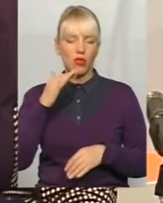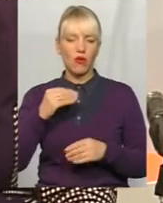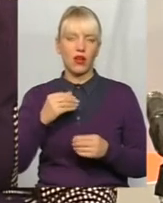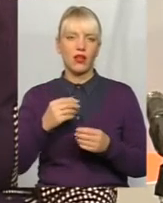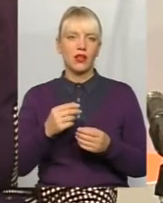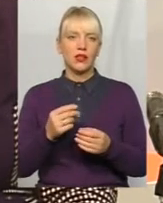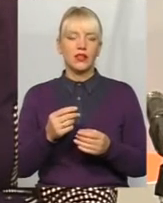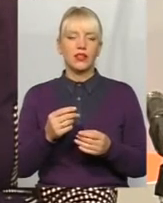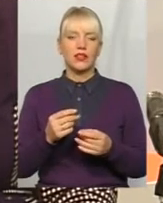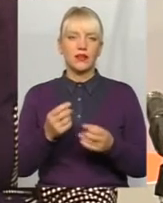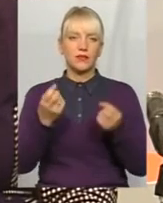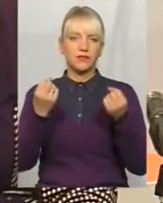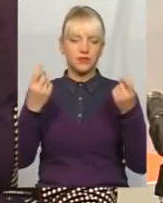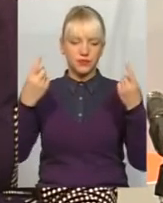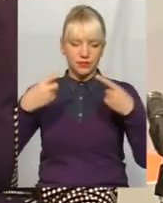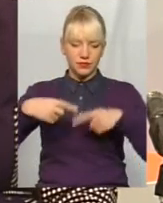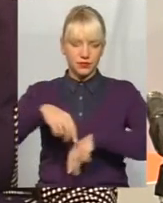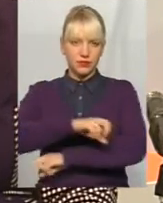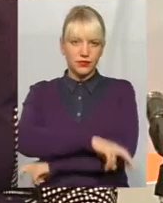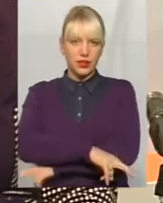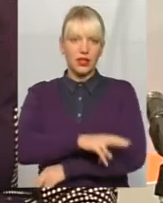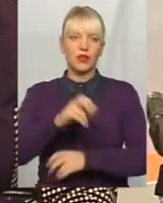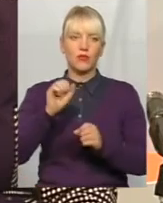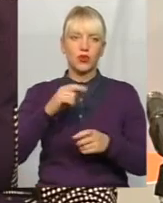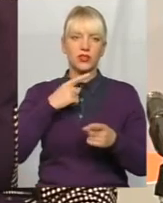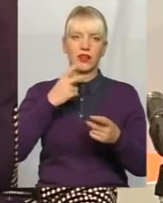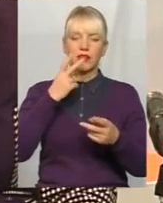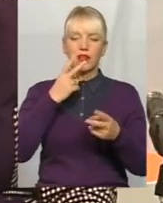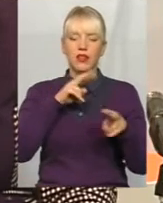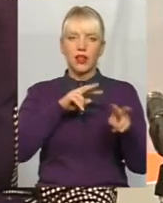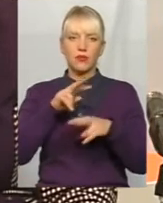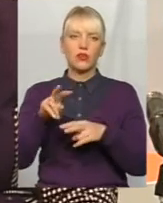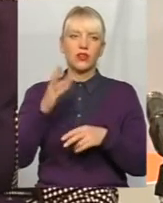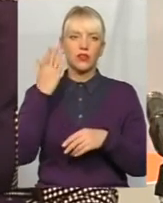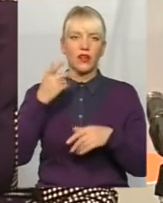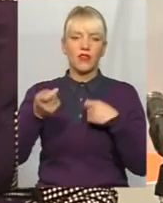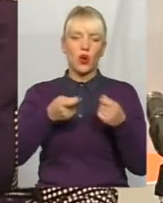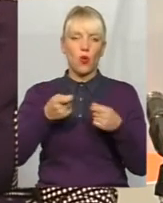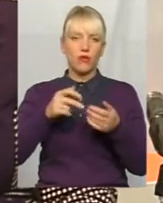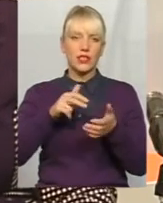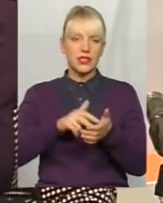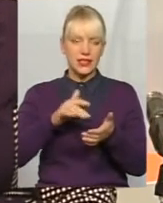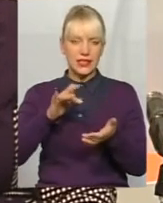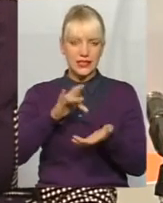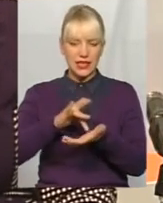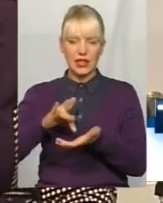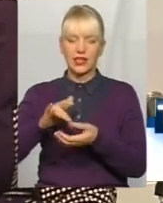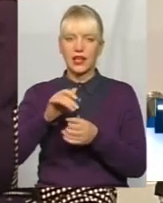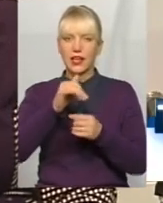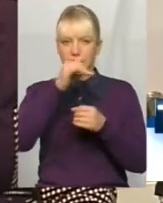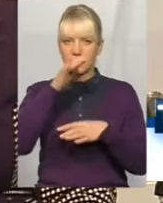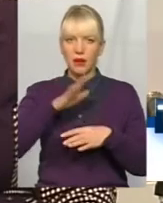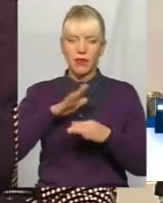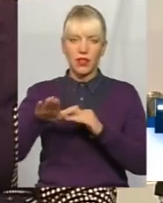Ми можемо це побачити в торгових центрах, коли раніше невозможно було себе взяти місто для того, щоб ввести підприємцівську